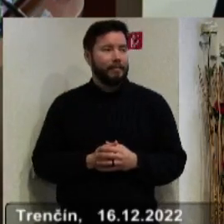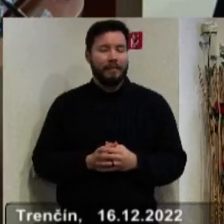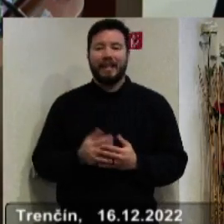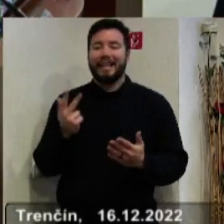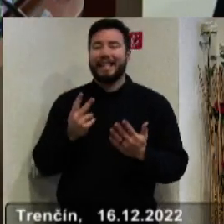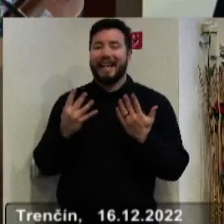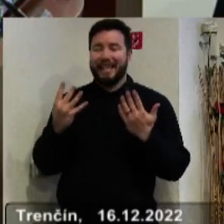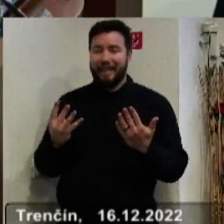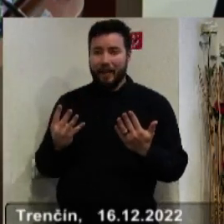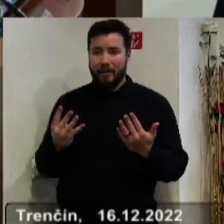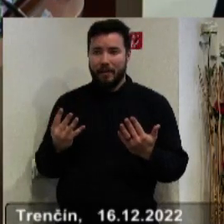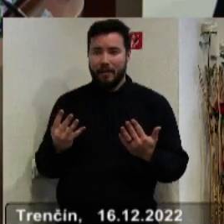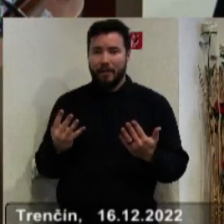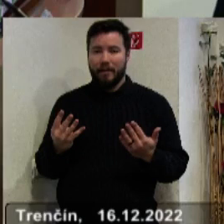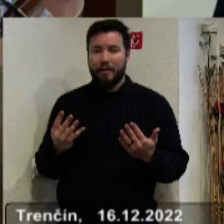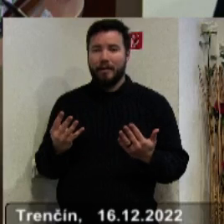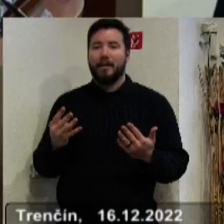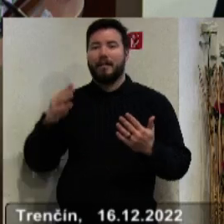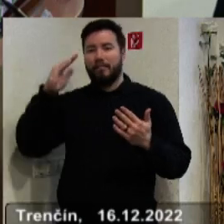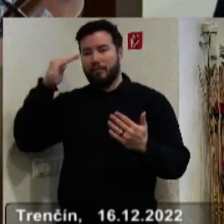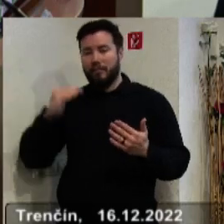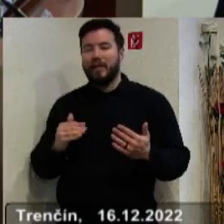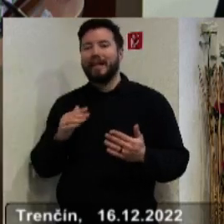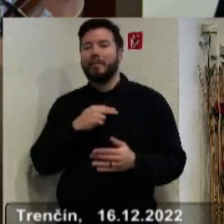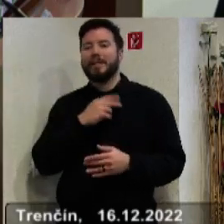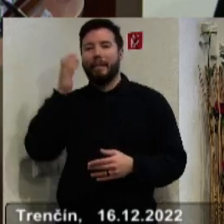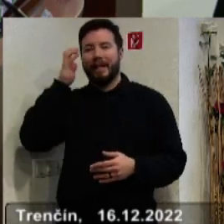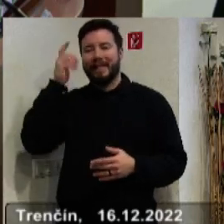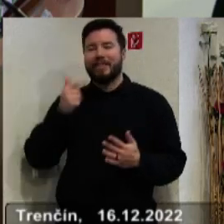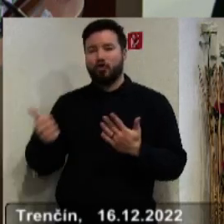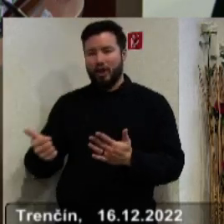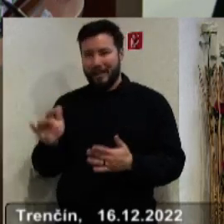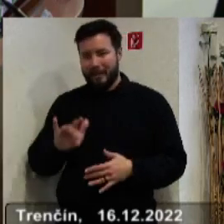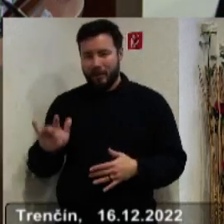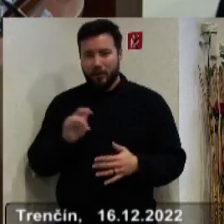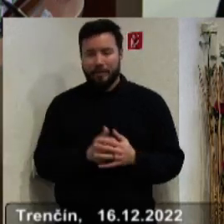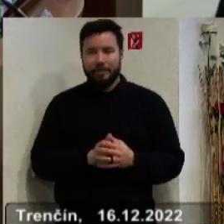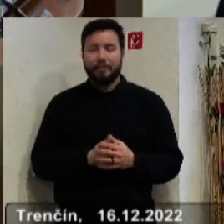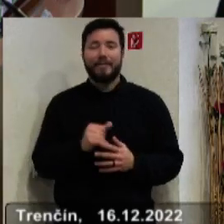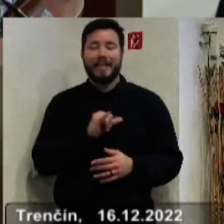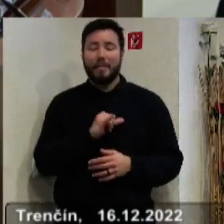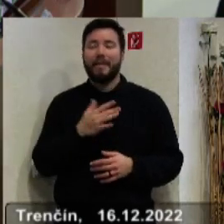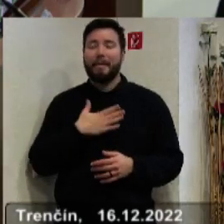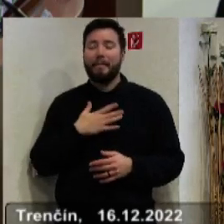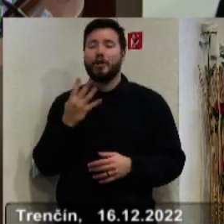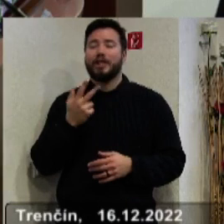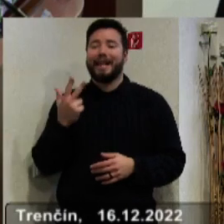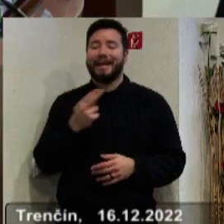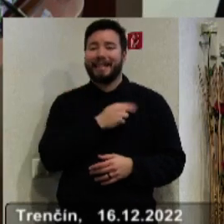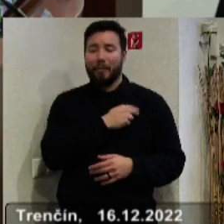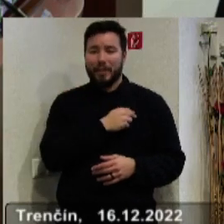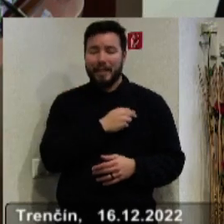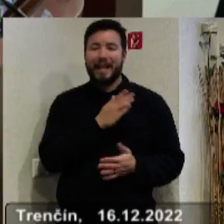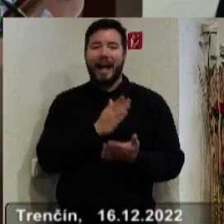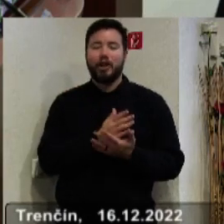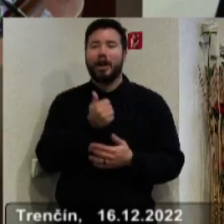39. 26. nemocnica Partizánske. Čo je ešte zaujímavéšie je to, že máme 43 nemocníc, z